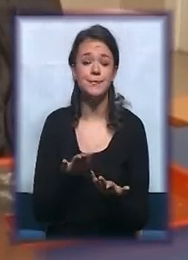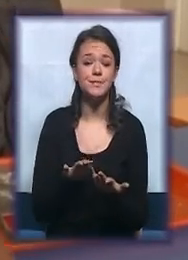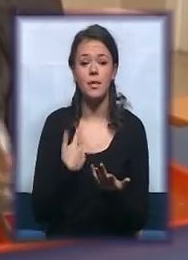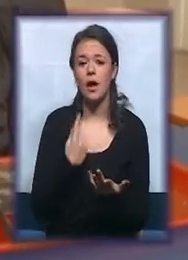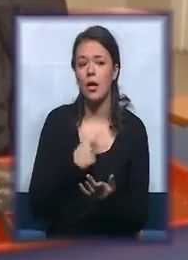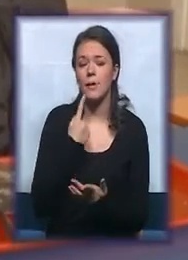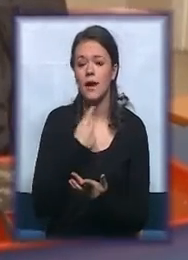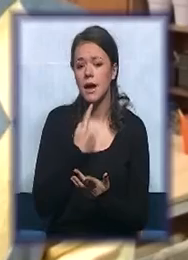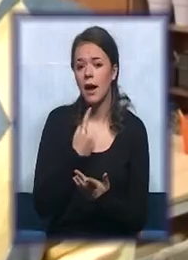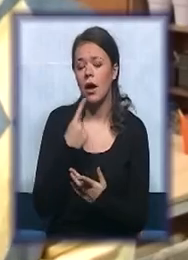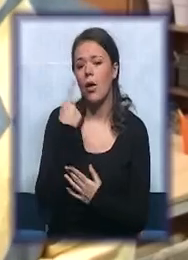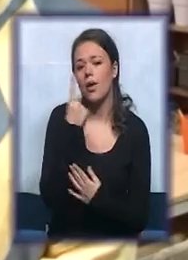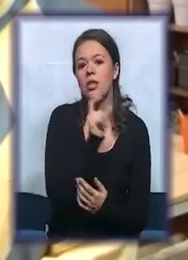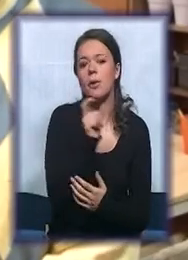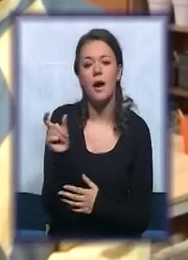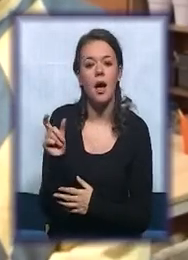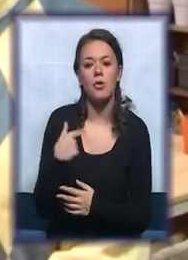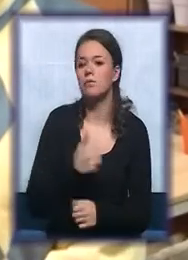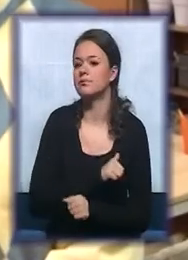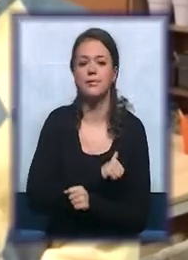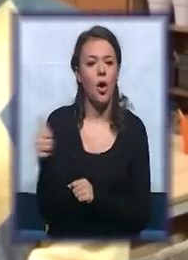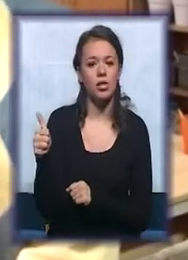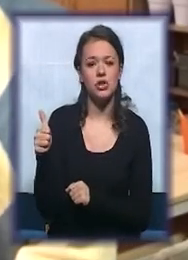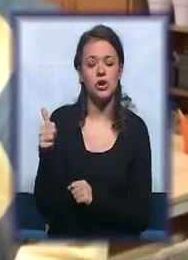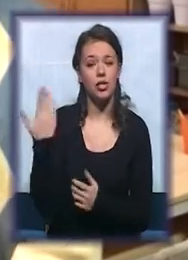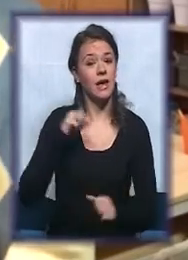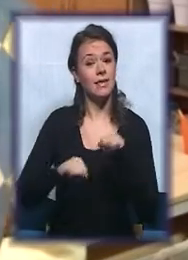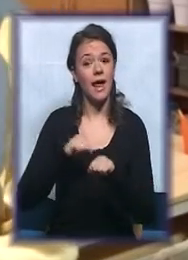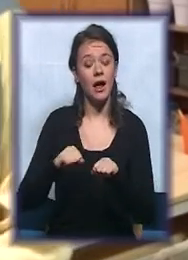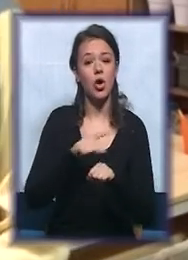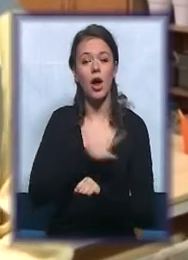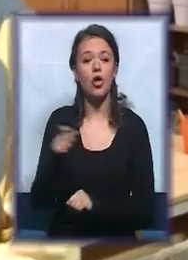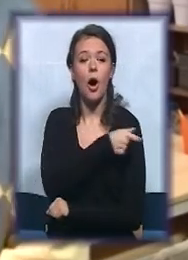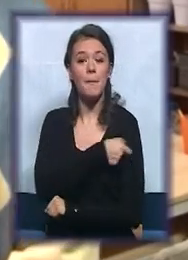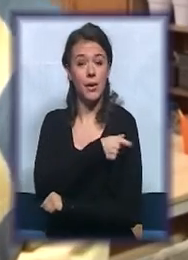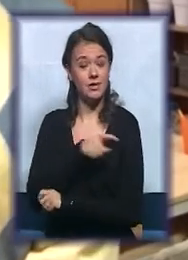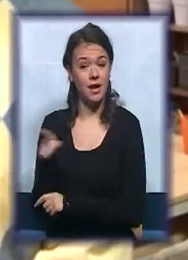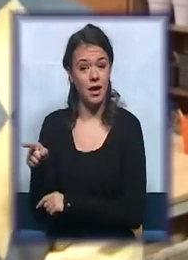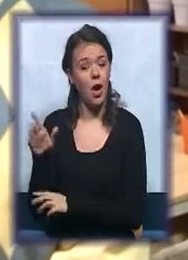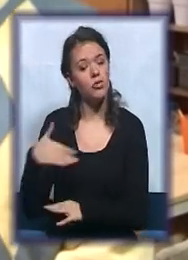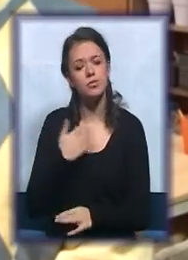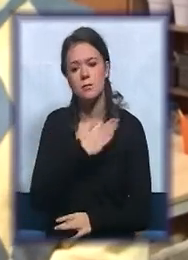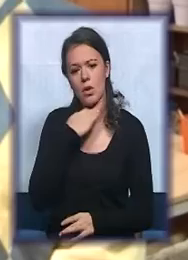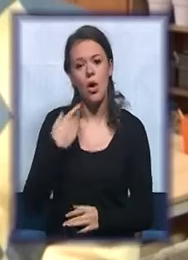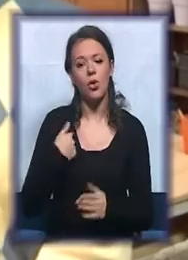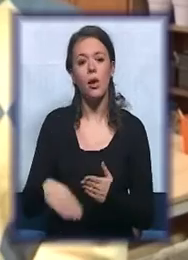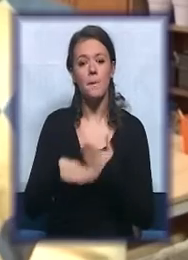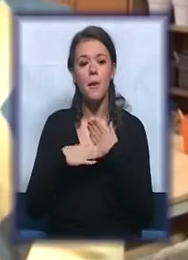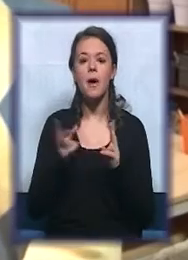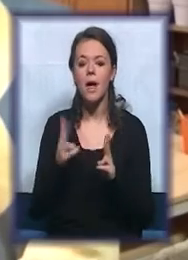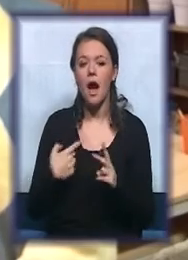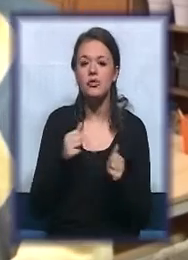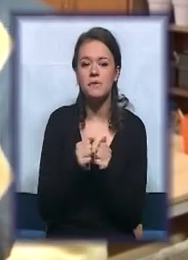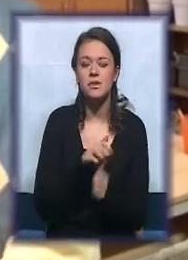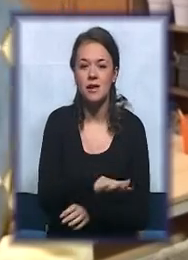kako bih rekao, jednom rečenicom, fantastični od direktorke, pa do portira. I oni su nam mnogo pomogli kako ćemo mi sa njima da